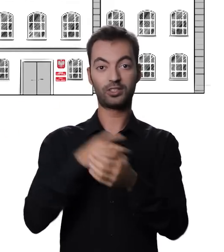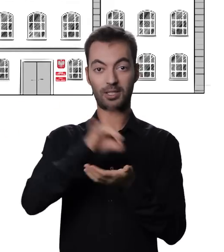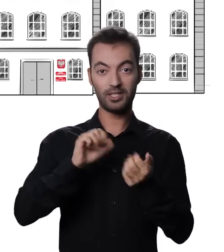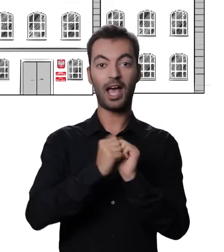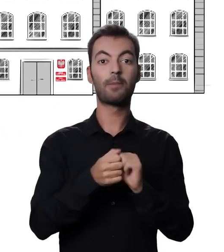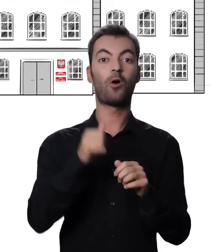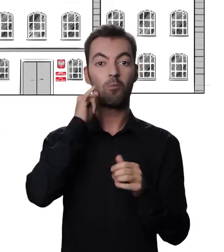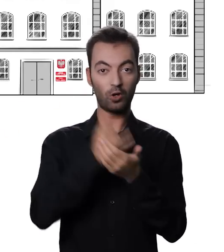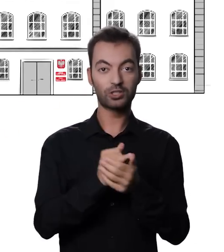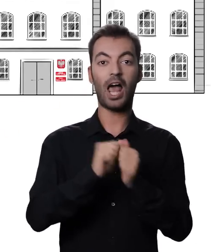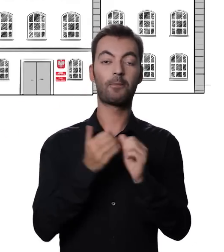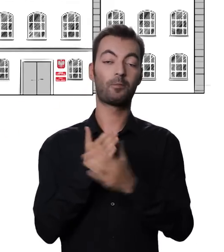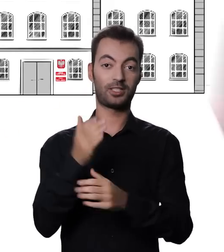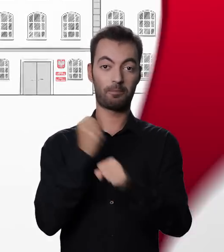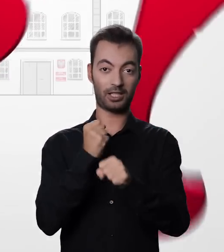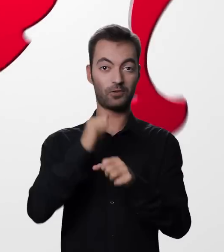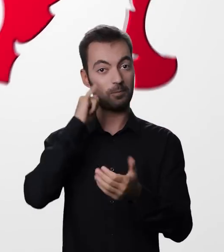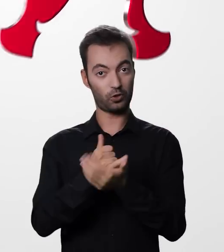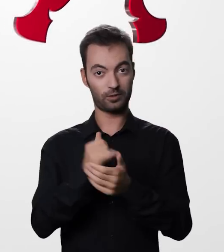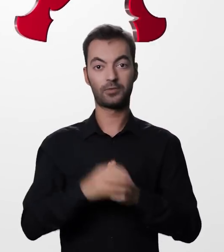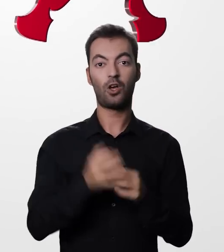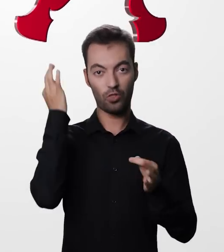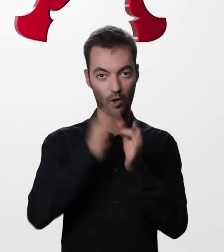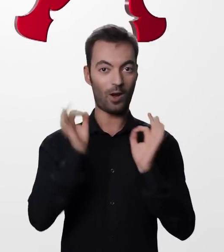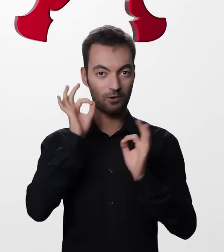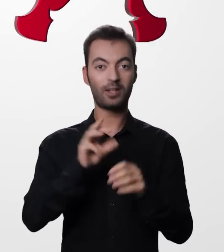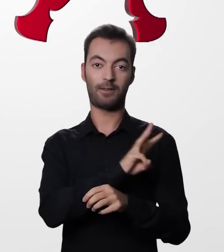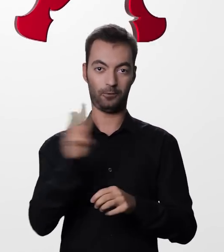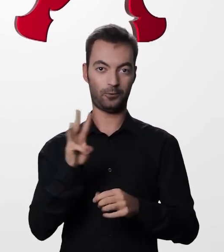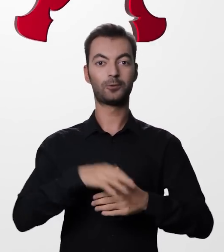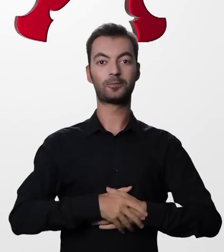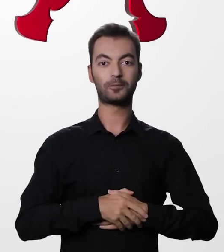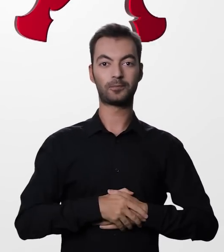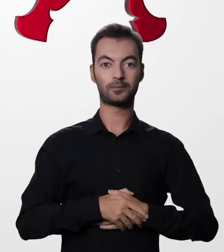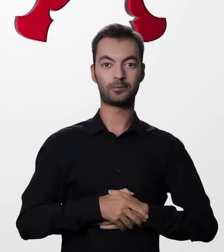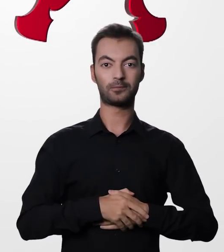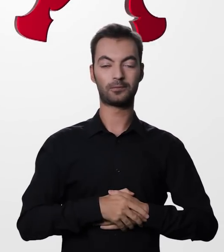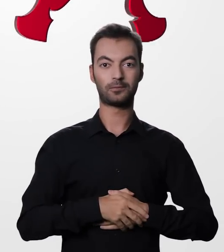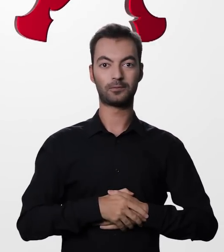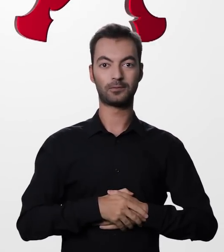Gminy lub Urzędu Pocztowego albo za pośrednictwem pracownika poczty. Więcej informacji znajdziesz na stronie internetowej.